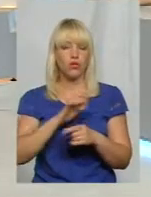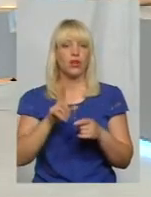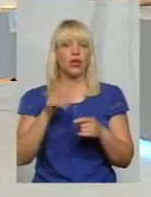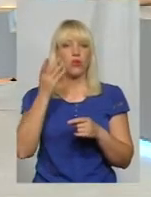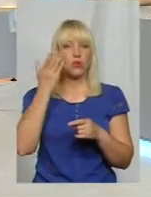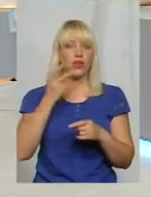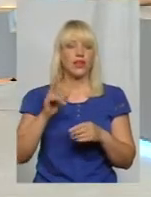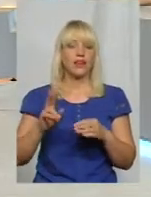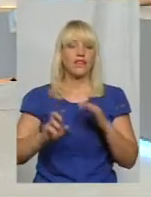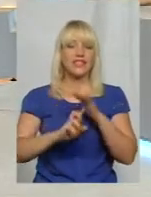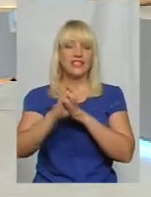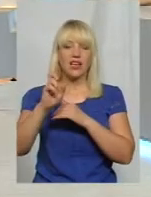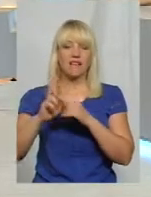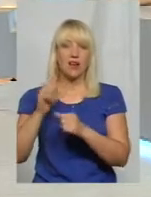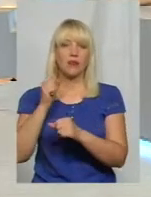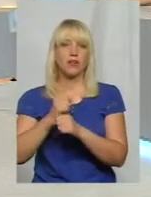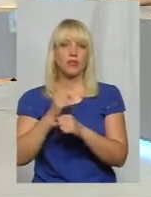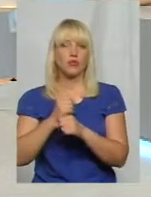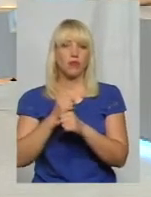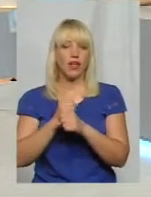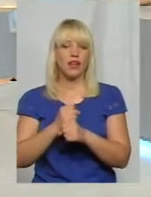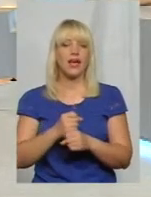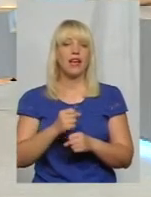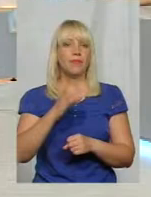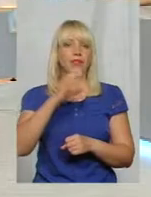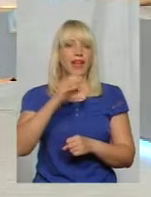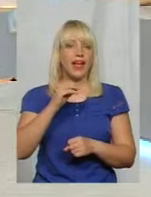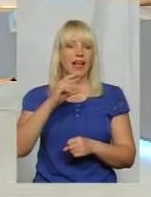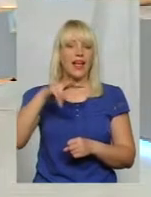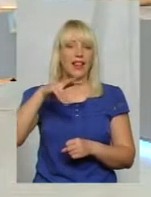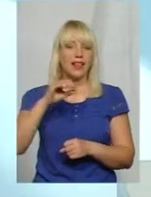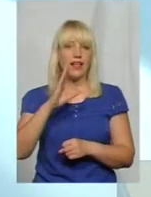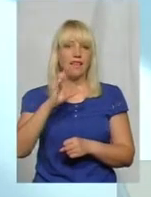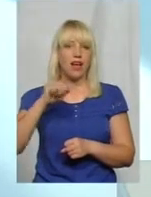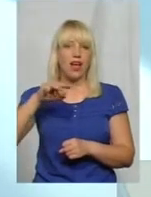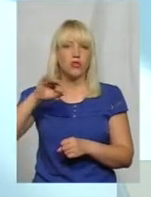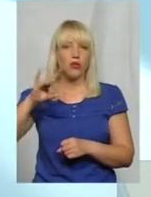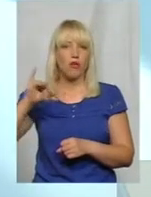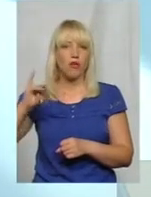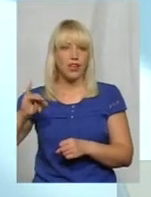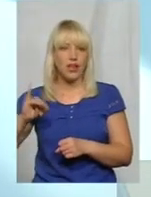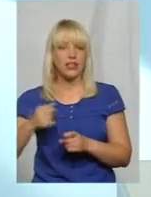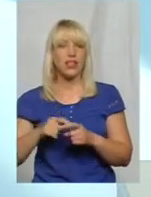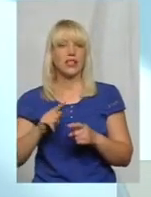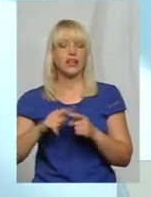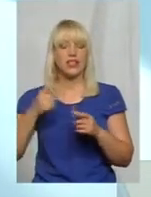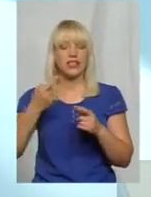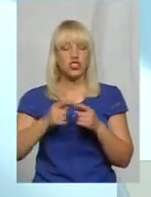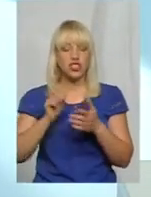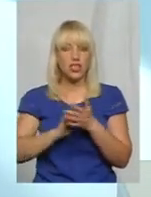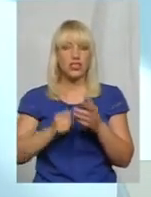просто елеватори, і через це руйнувалися внутрішні фрески,